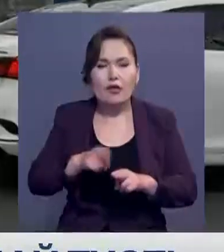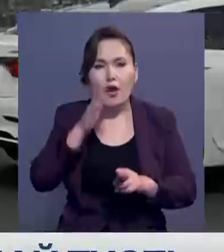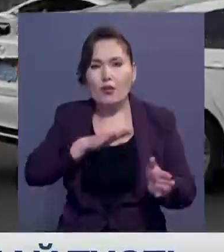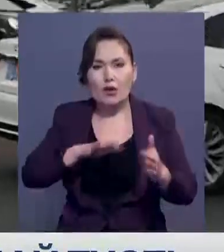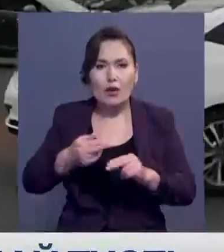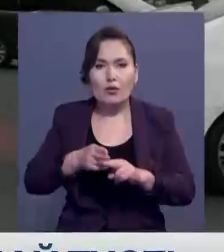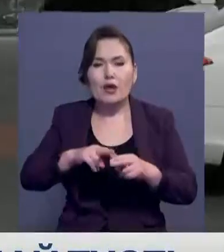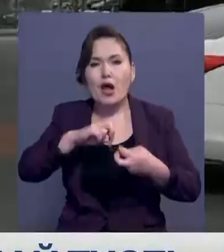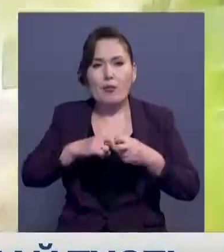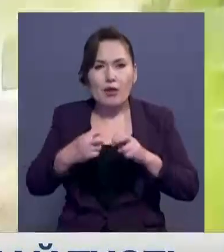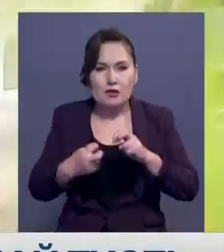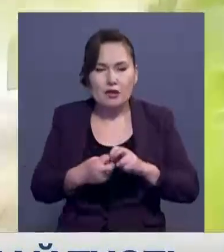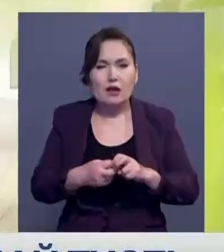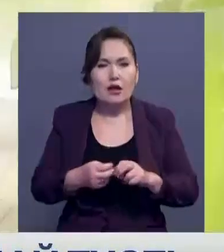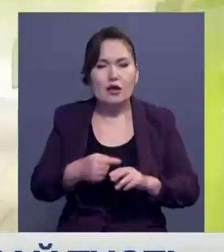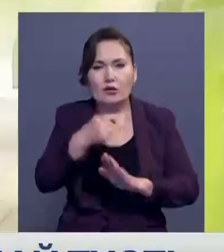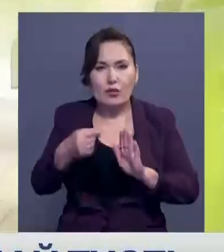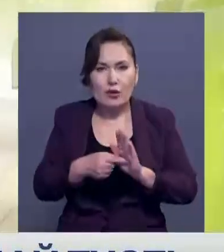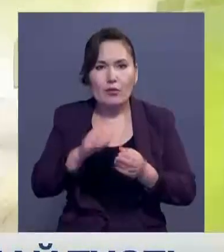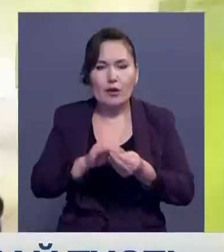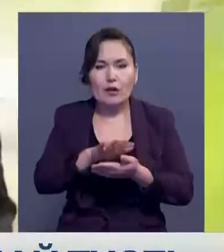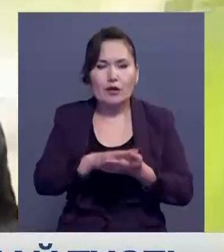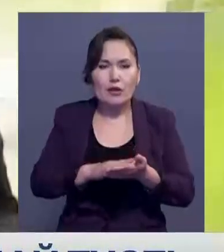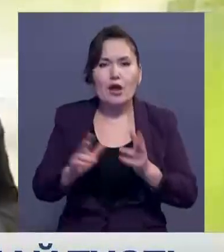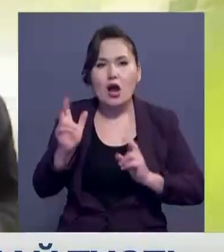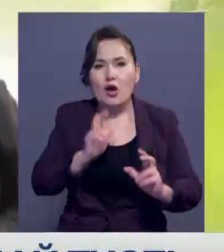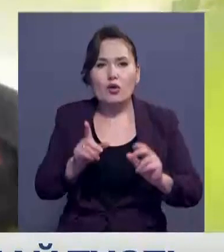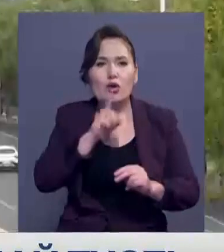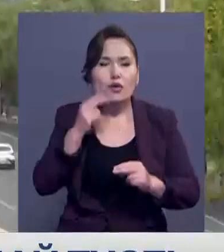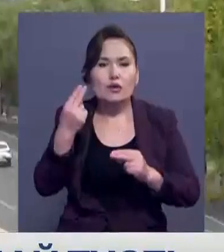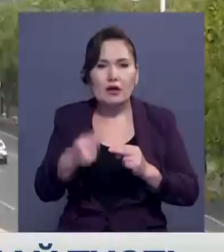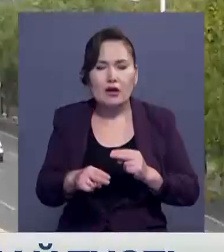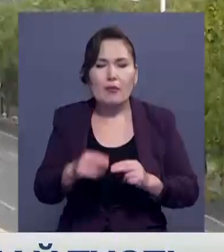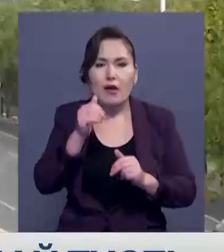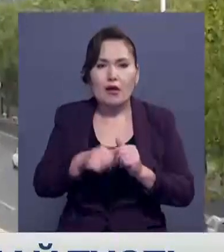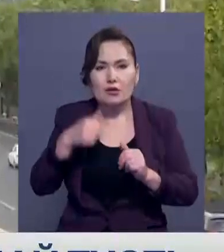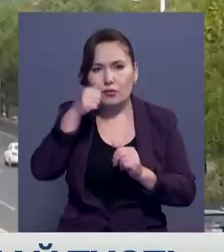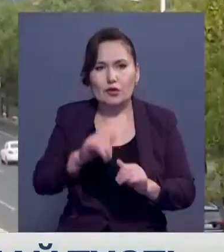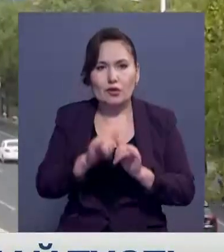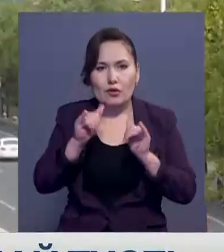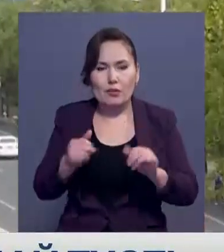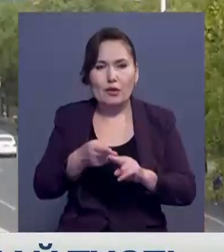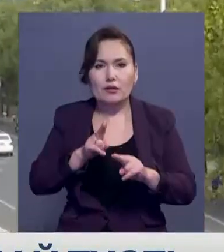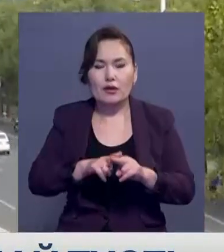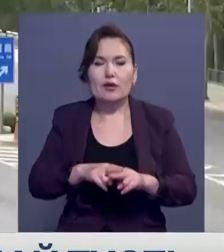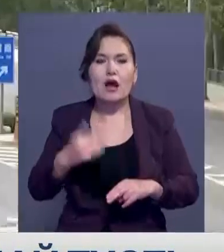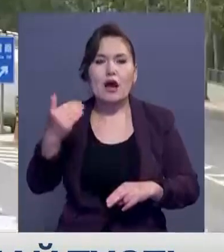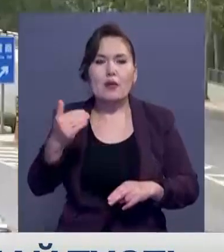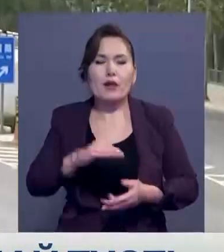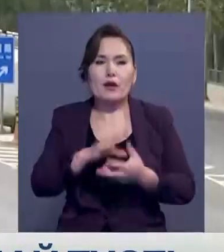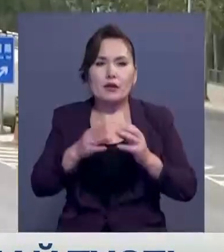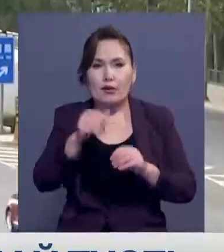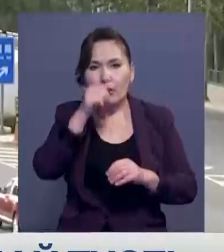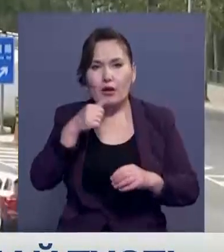бұл мәселеде күрделіне береді. Жыл сайын жоғарғы оқу орындарын бәтірген адамдардың саны өсіп келеді. Мәселем бейл олардың саны